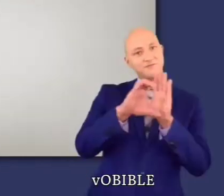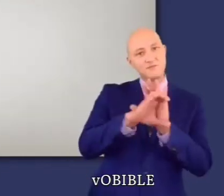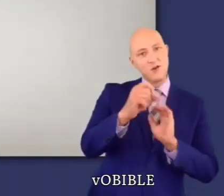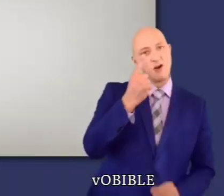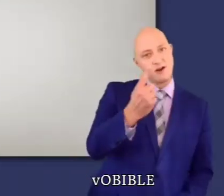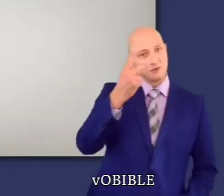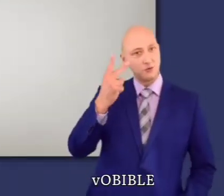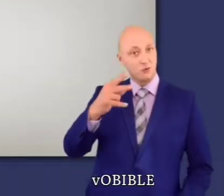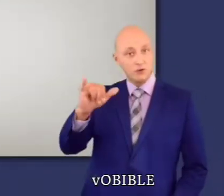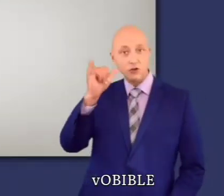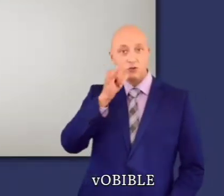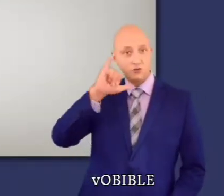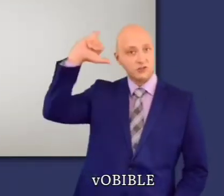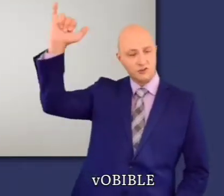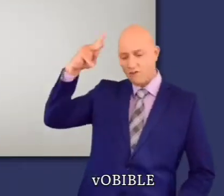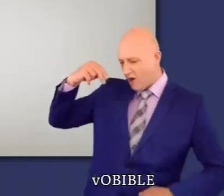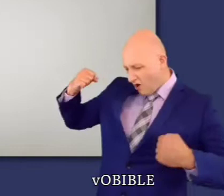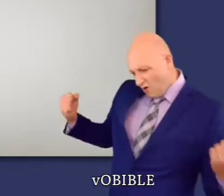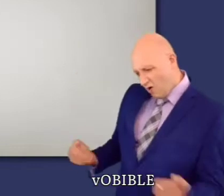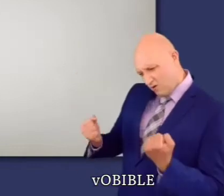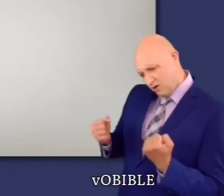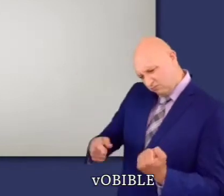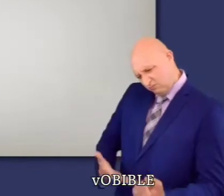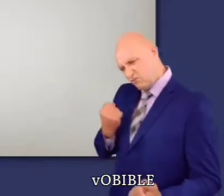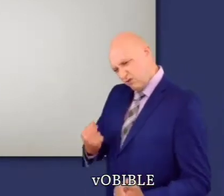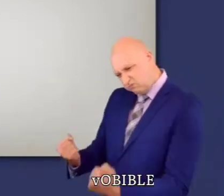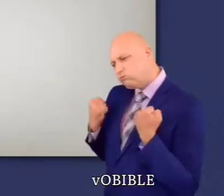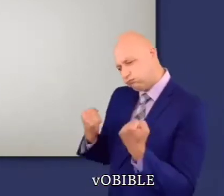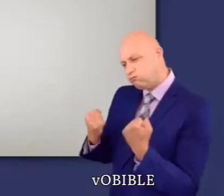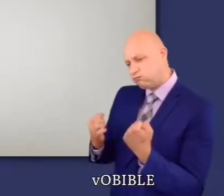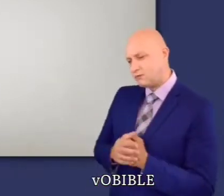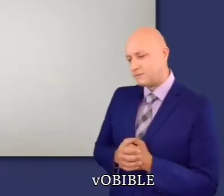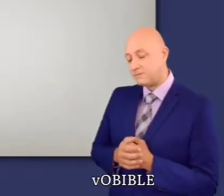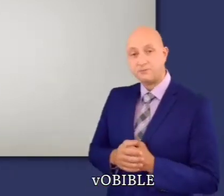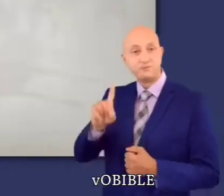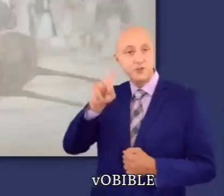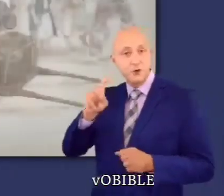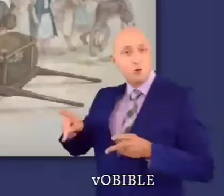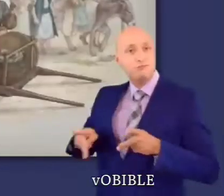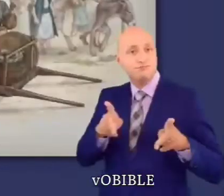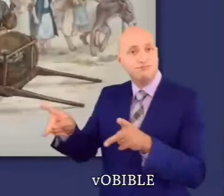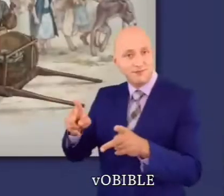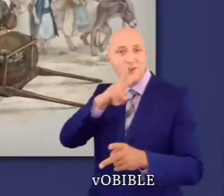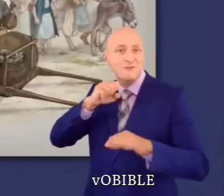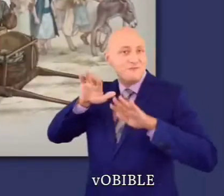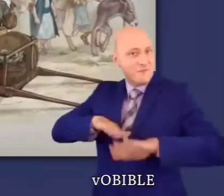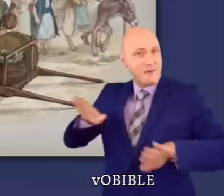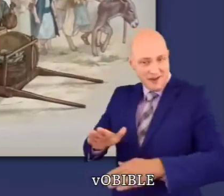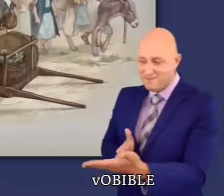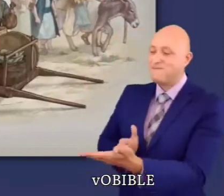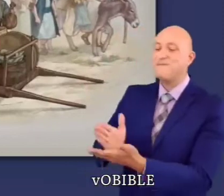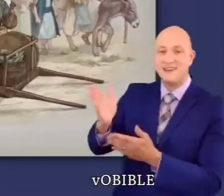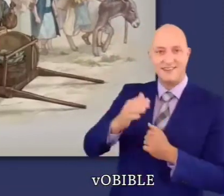Dans les chapitres 1 et 2, Jéhovah dit à Josué d'être courageux et fort. Les Israélites se